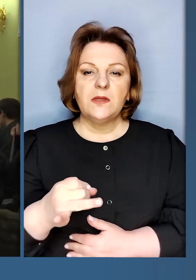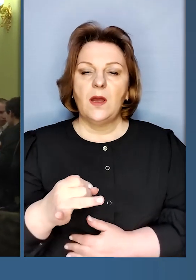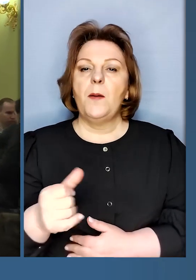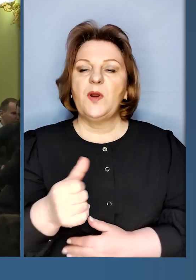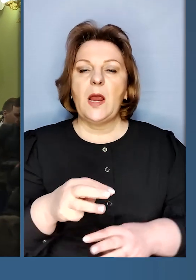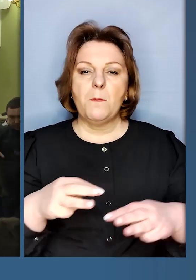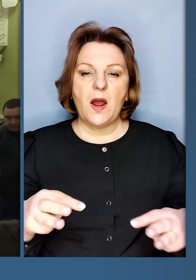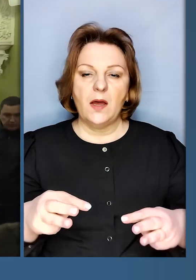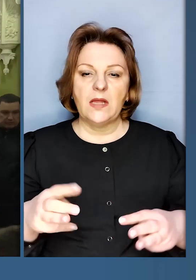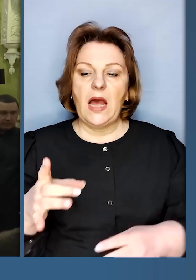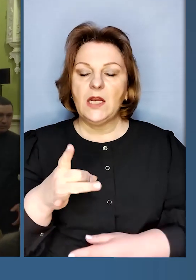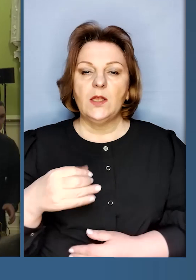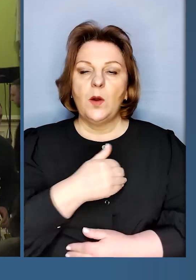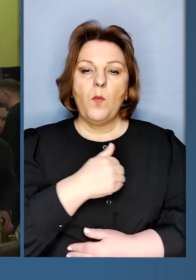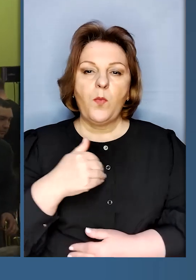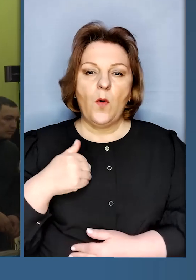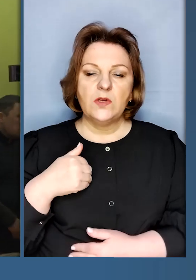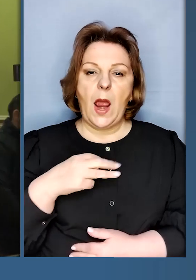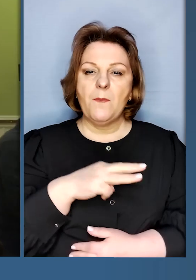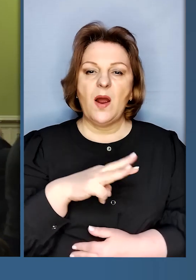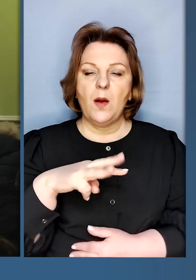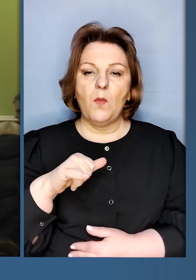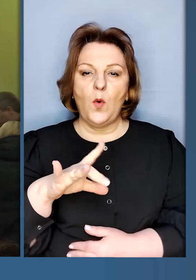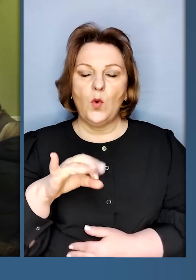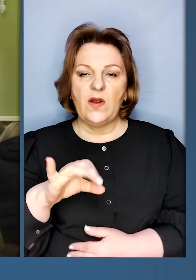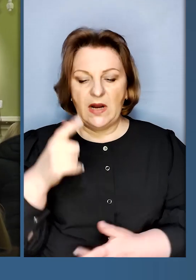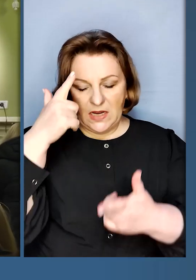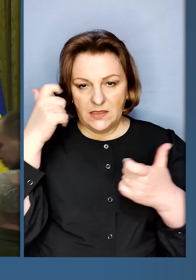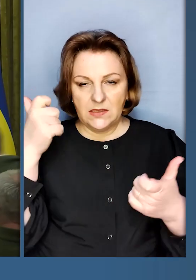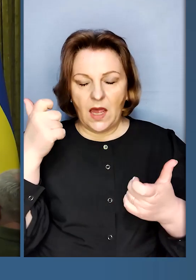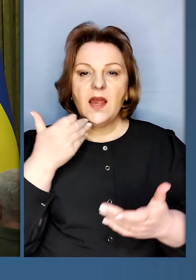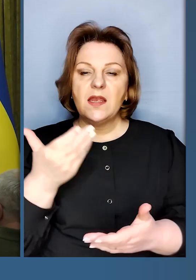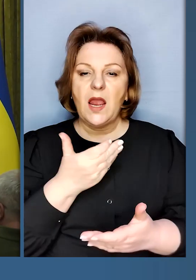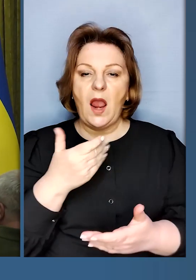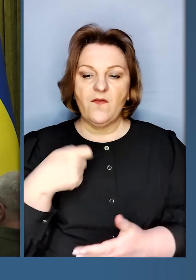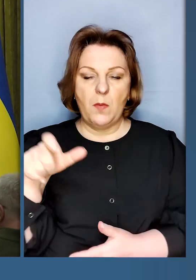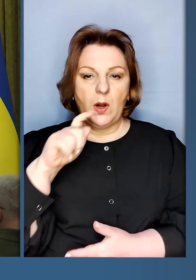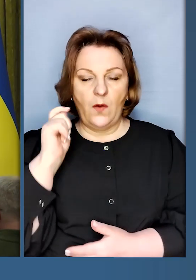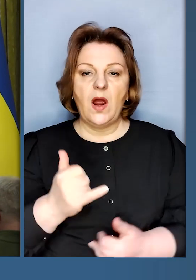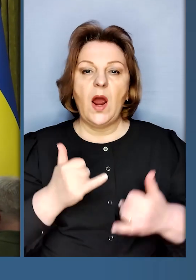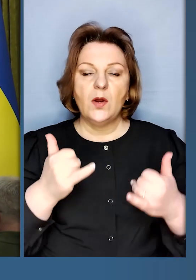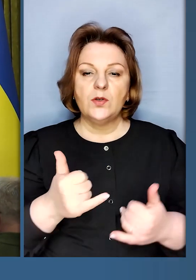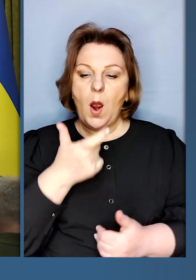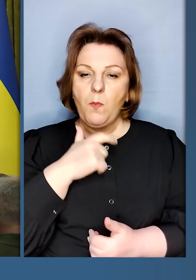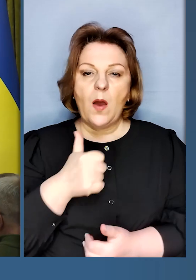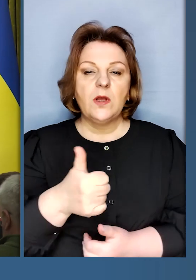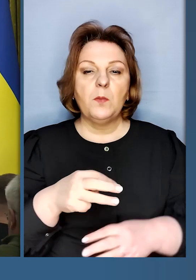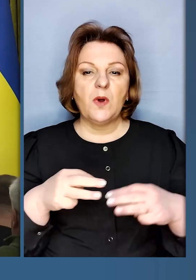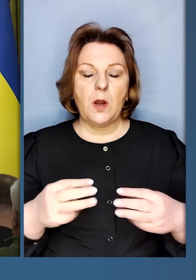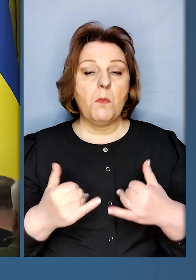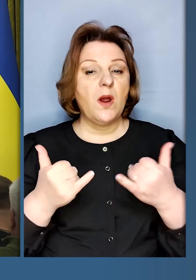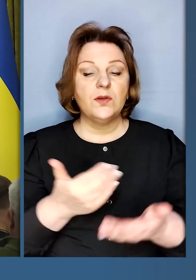Польща Матеуш Моравецький. Заява президента України. Шановний пане прем'єр-міністре,